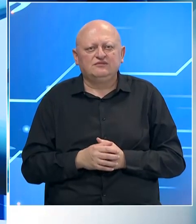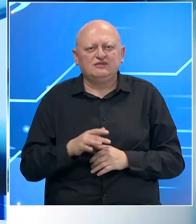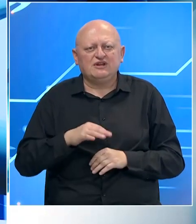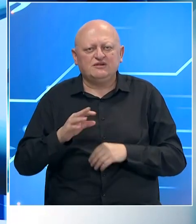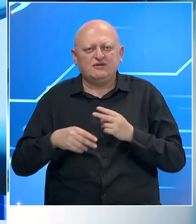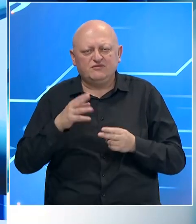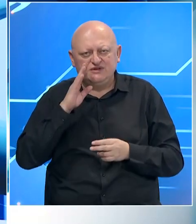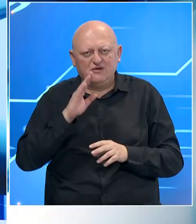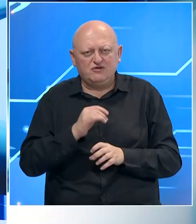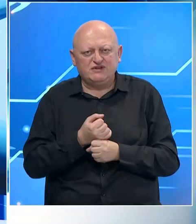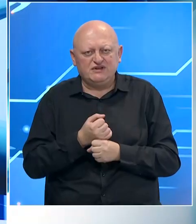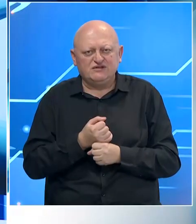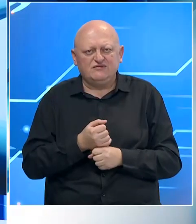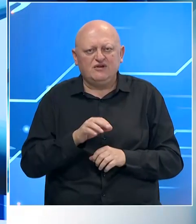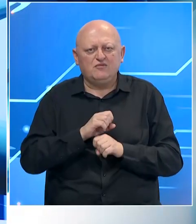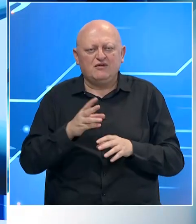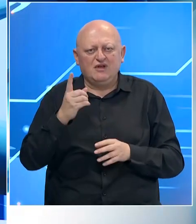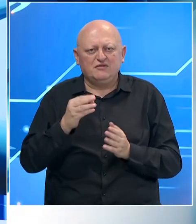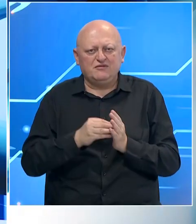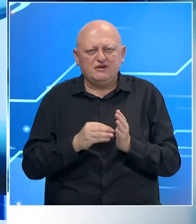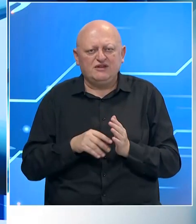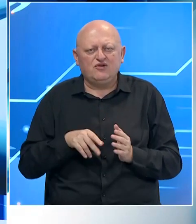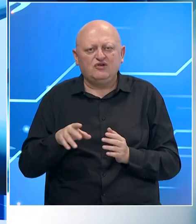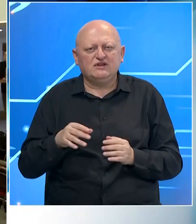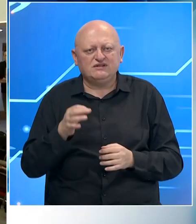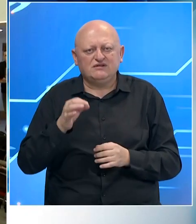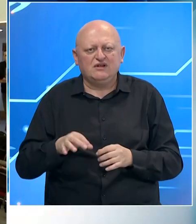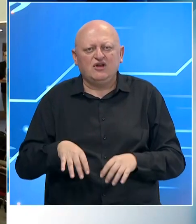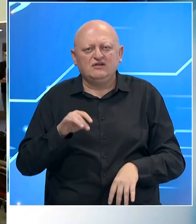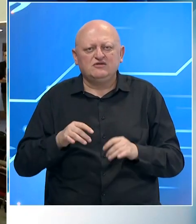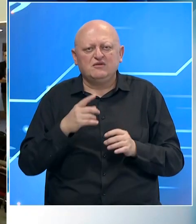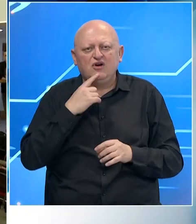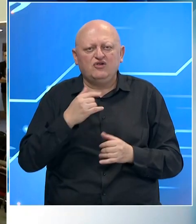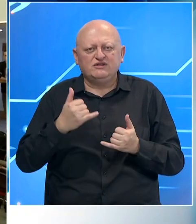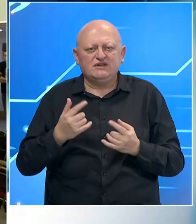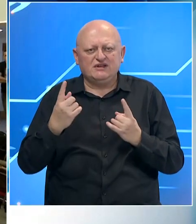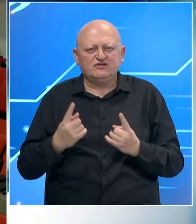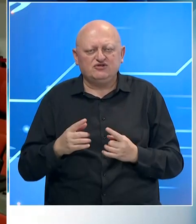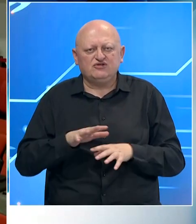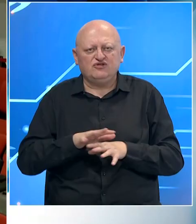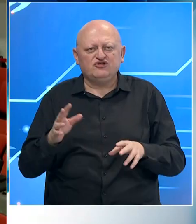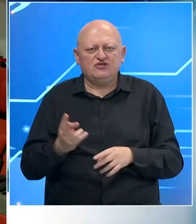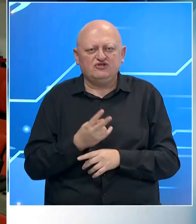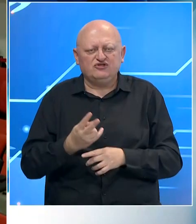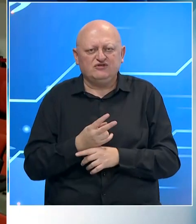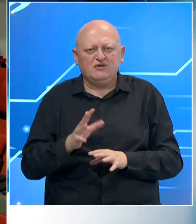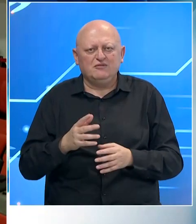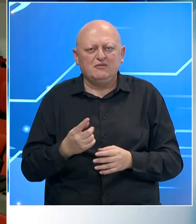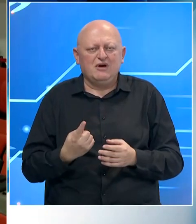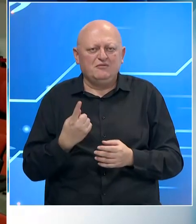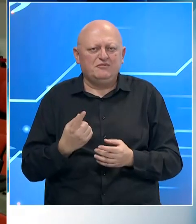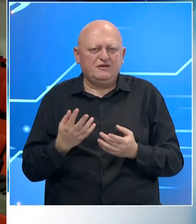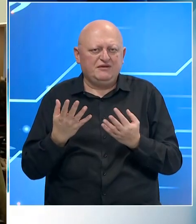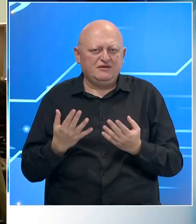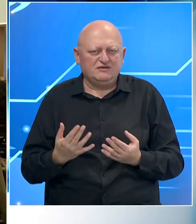Centralna izborna komisija BiH objavila i prve podatke o izlaznosti na lokalnim izborima koji se danas održavaju širom naše zemlje.